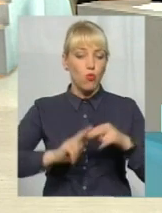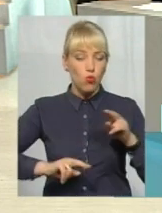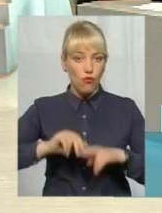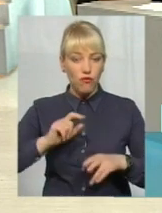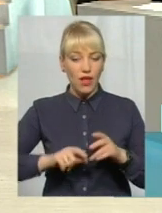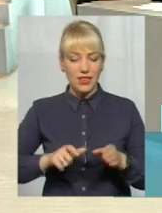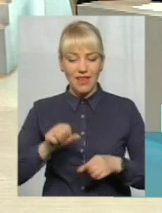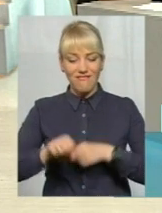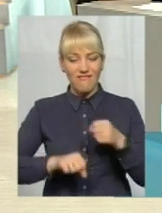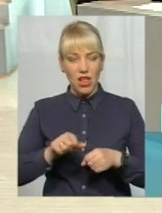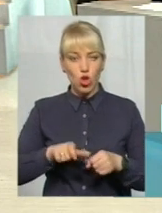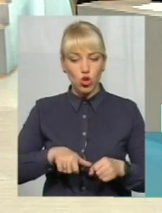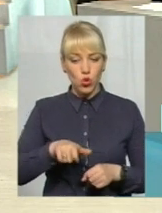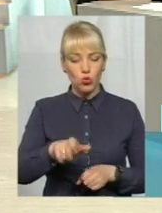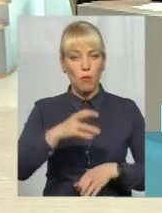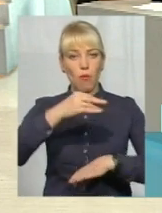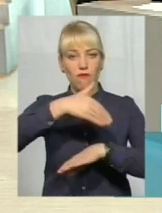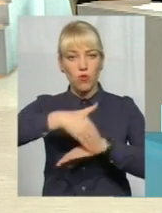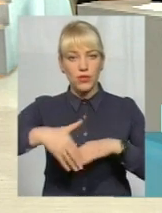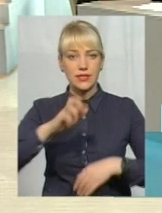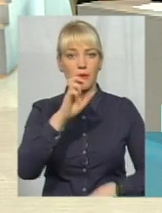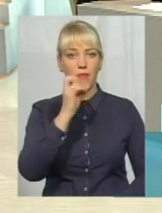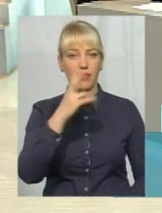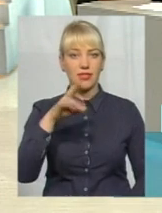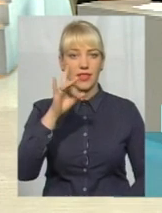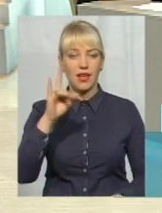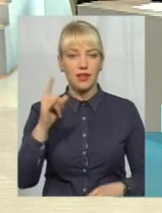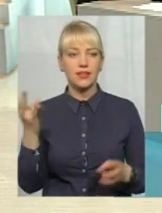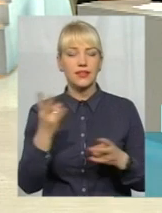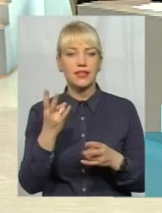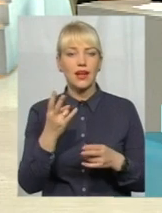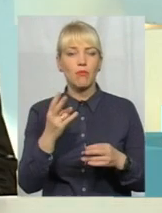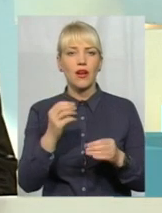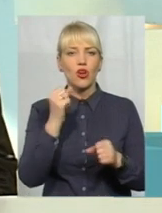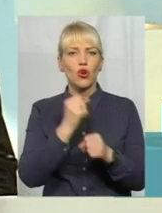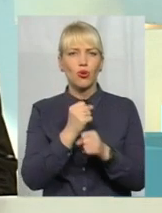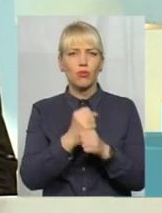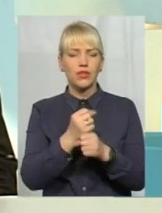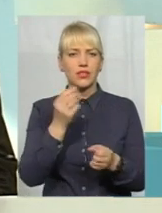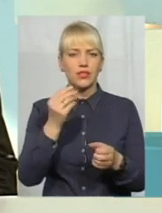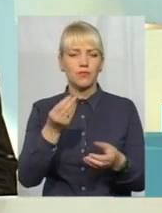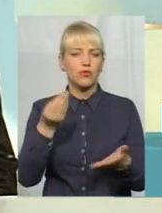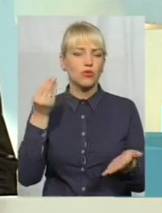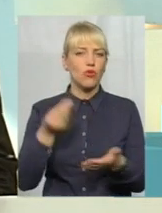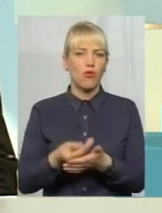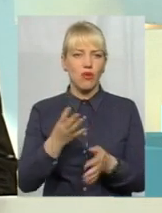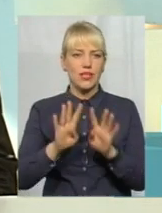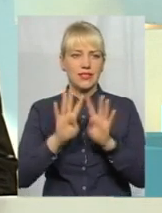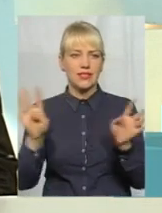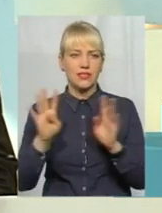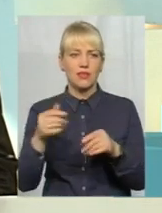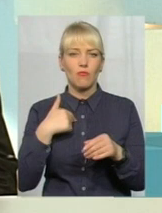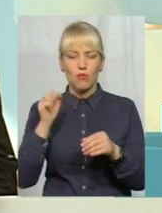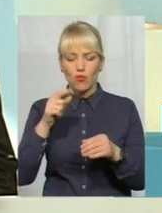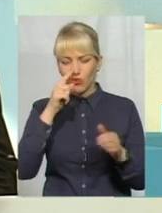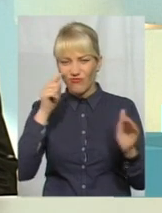вулиці Бандери, треба посувати підпірні стінки. Це дуже і дуже дорого. Ми можемо влізти зараз в цей об